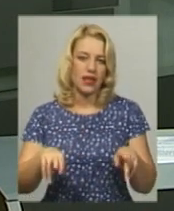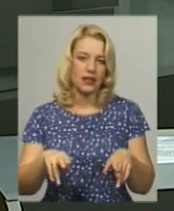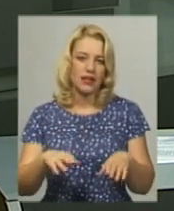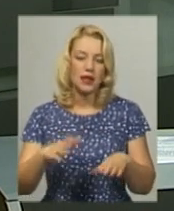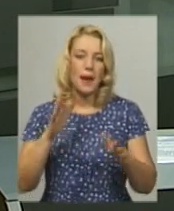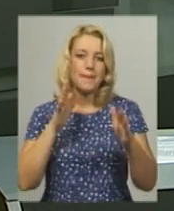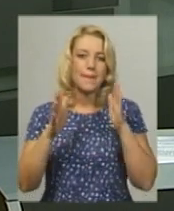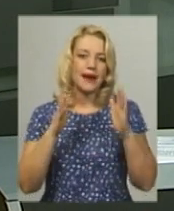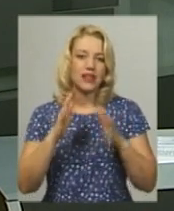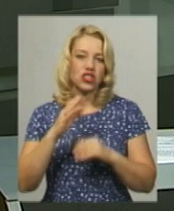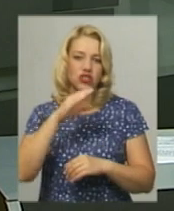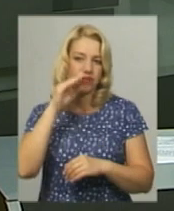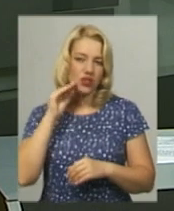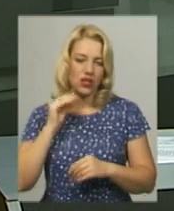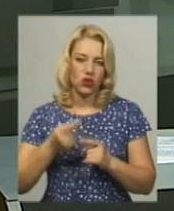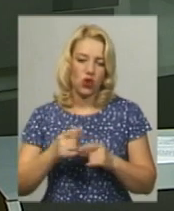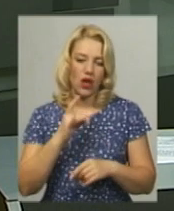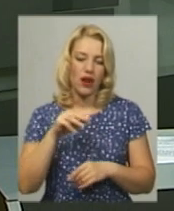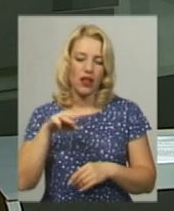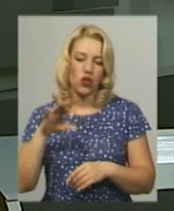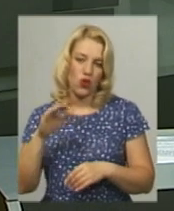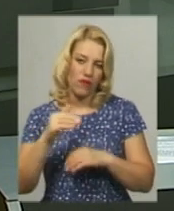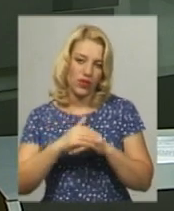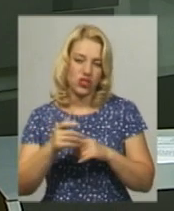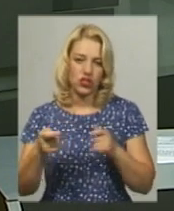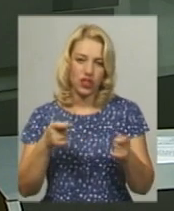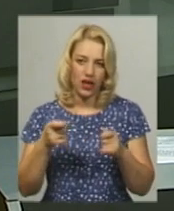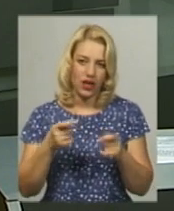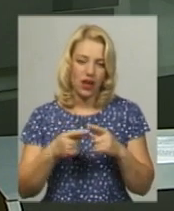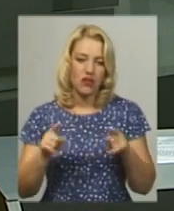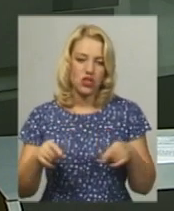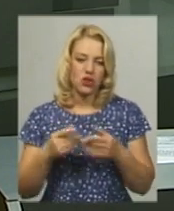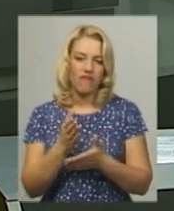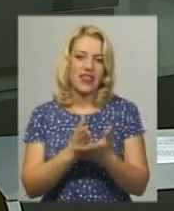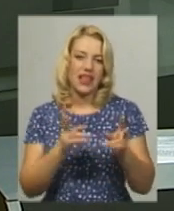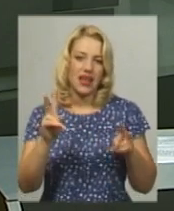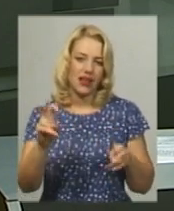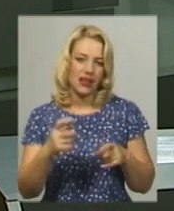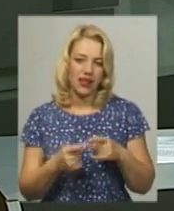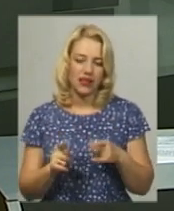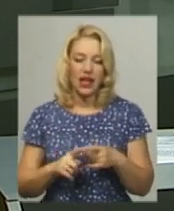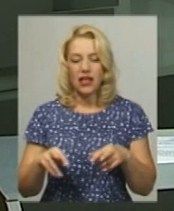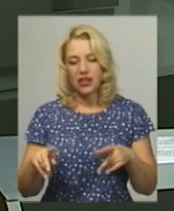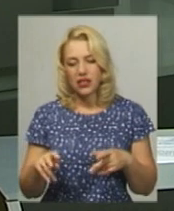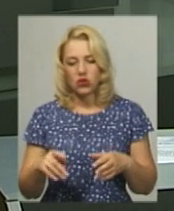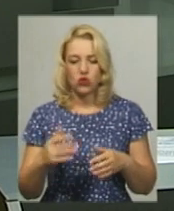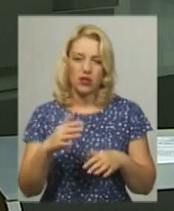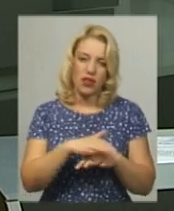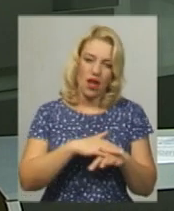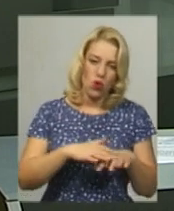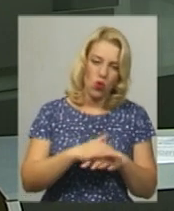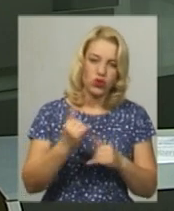Ретро-вечірку щонеділі влаштовує культурно-мистецький центр «Ветеран». Танцюють вальси, танго, народні та сучасні танці.